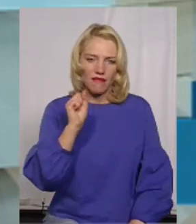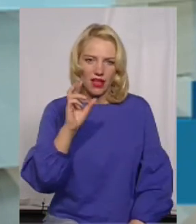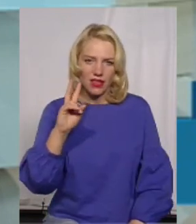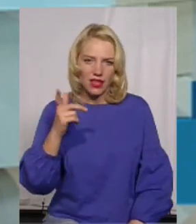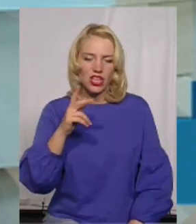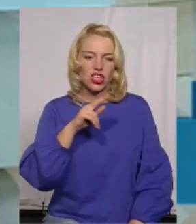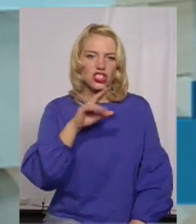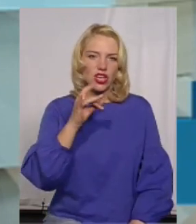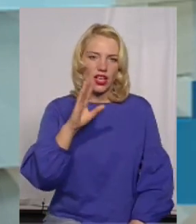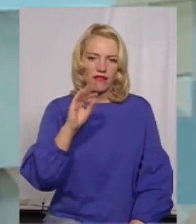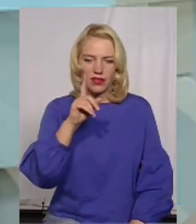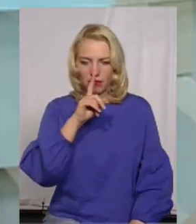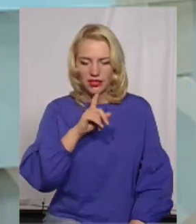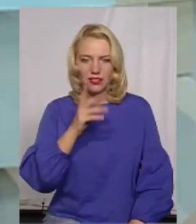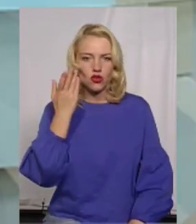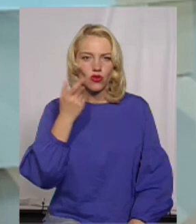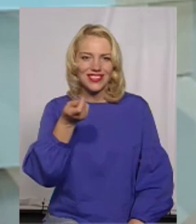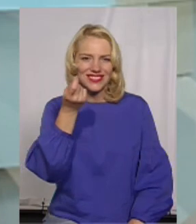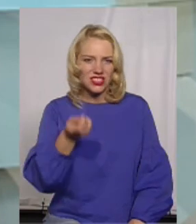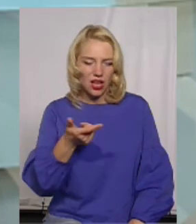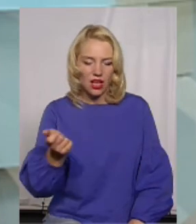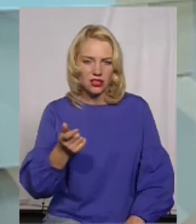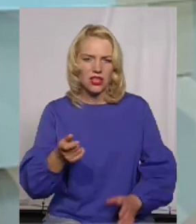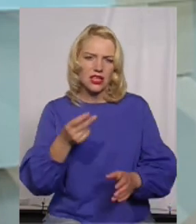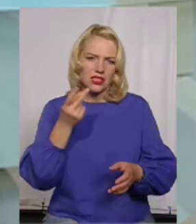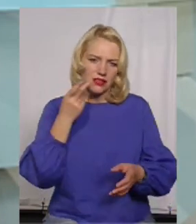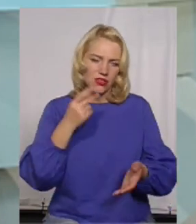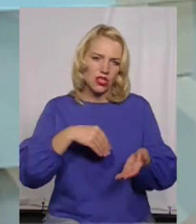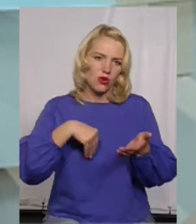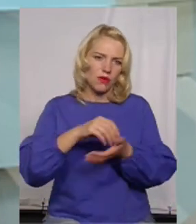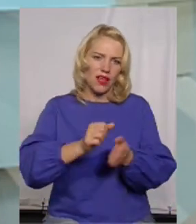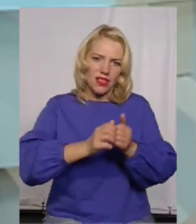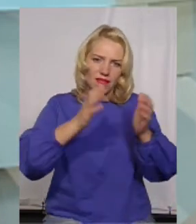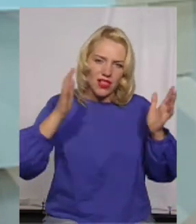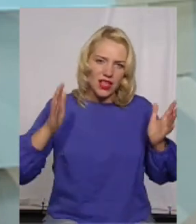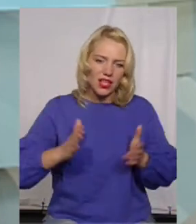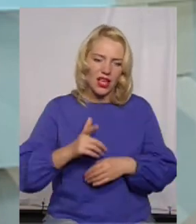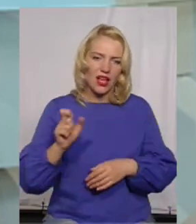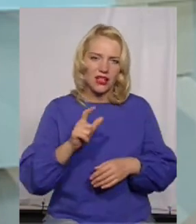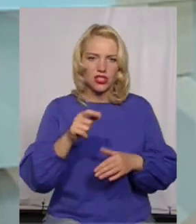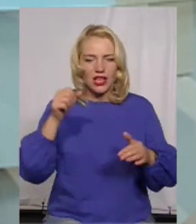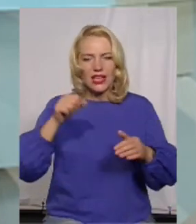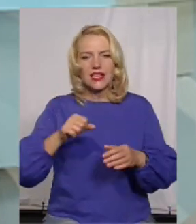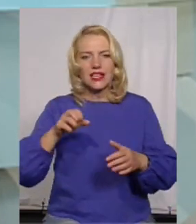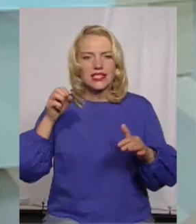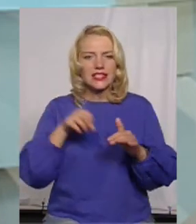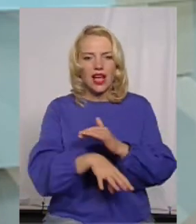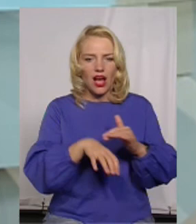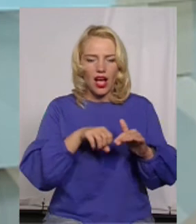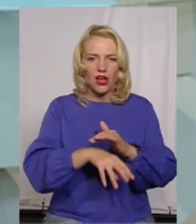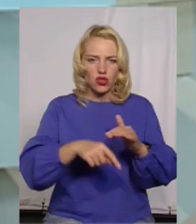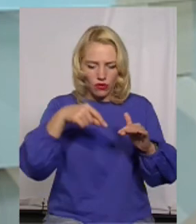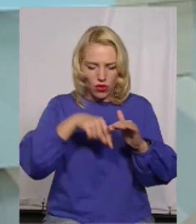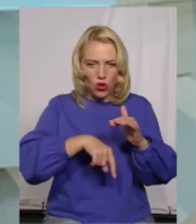найнижча ціна травень, червень, липень, завжди купували великі обсяги газу, закачували їх в підземні газосховища і потім